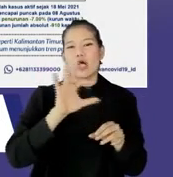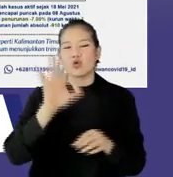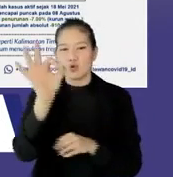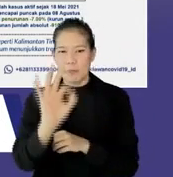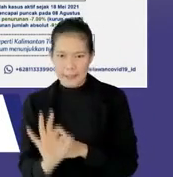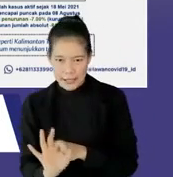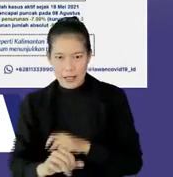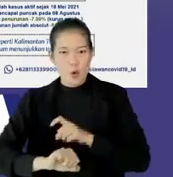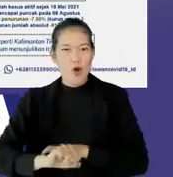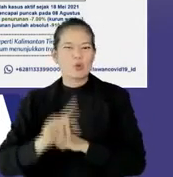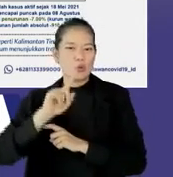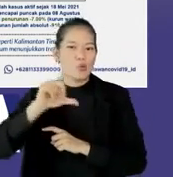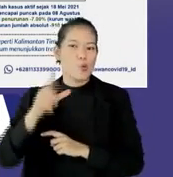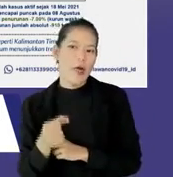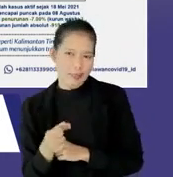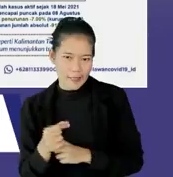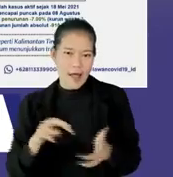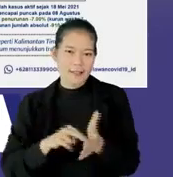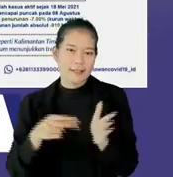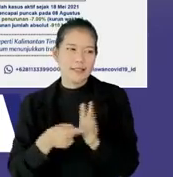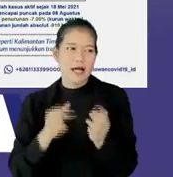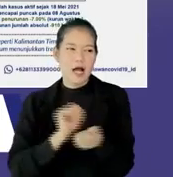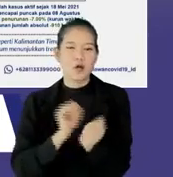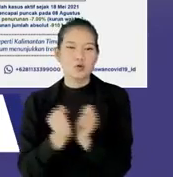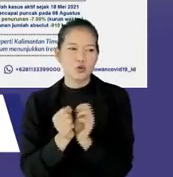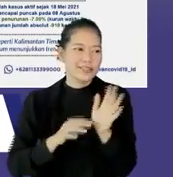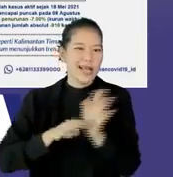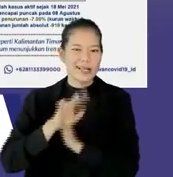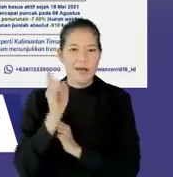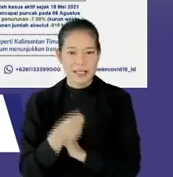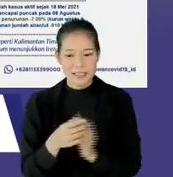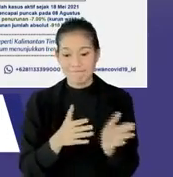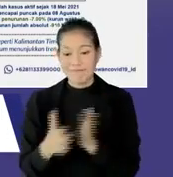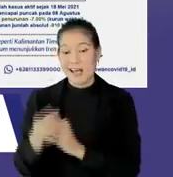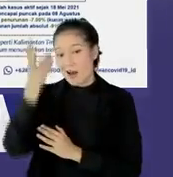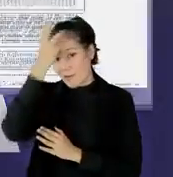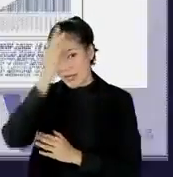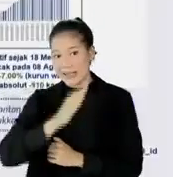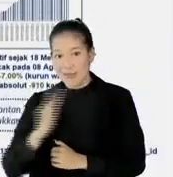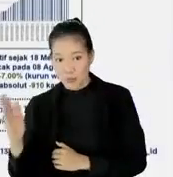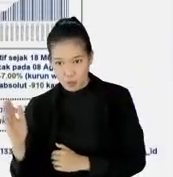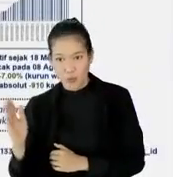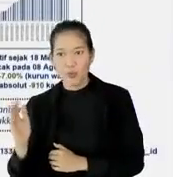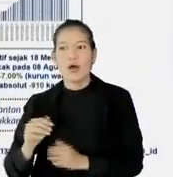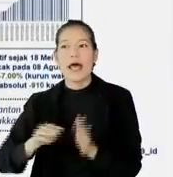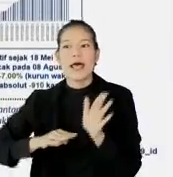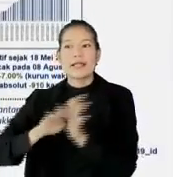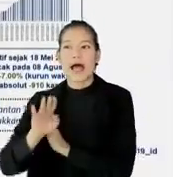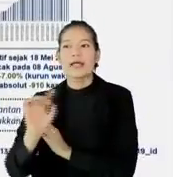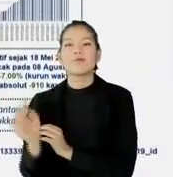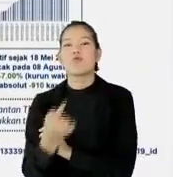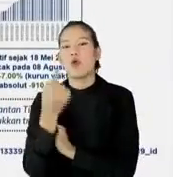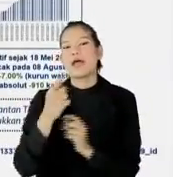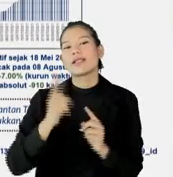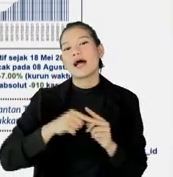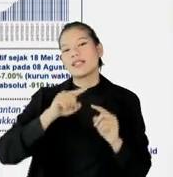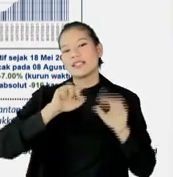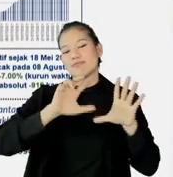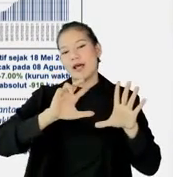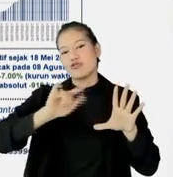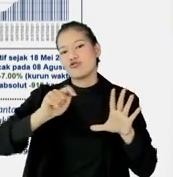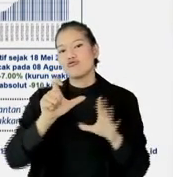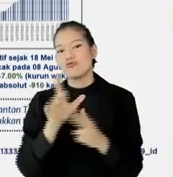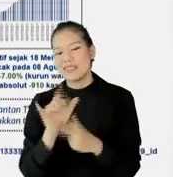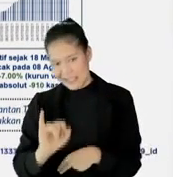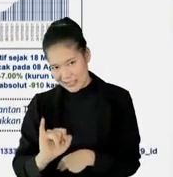dalam kurun waktu 1 bulan. Jadi masih terjadi peningkatan, kalau di Kalimantan Timur, ini dia mulai naik sejak 9 Juni,